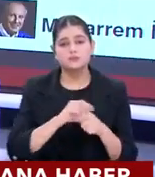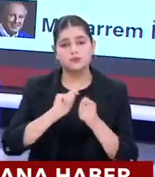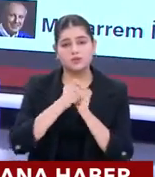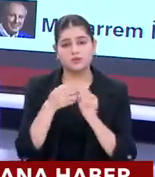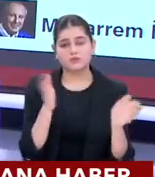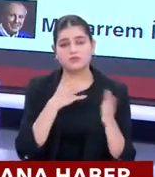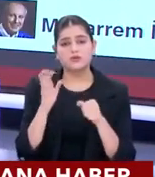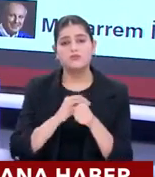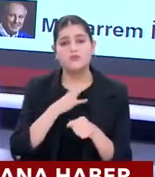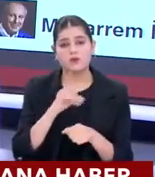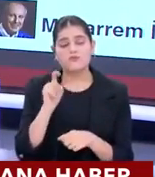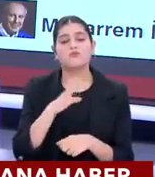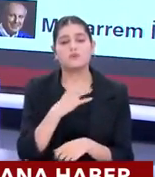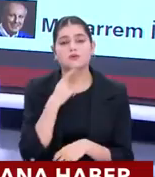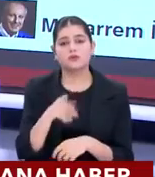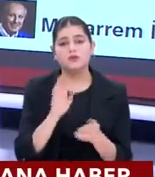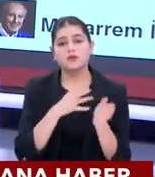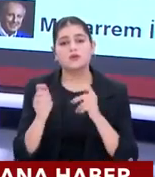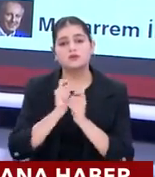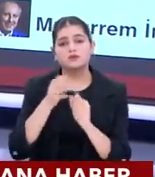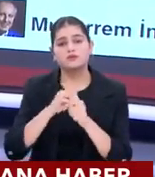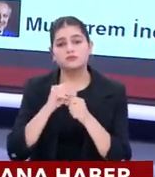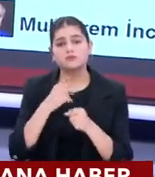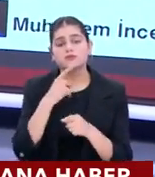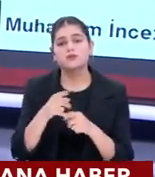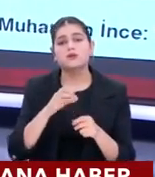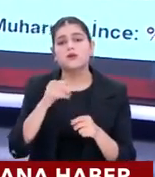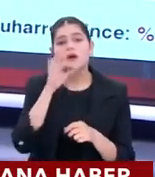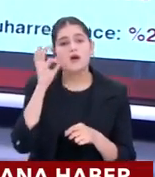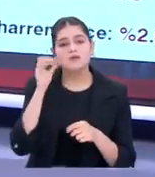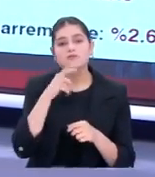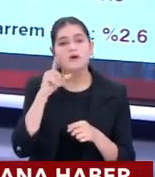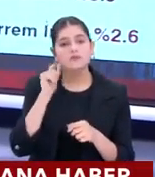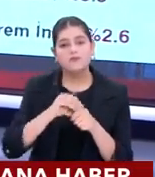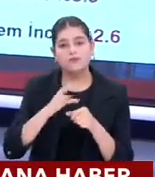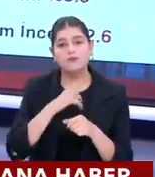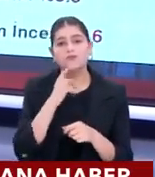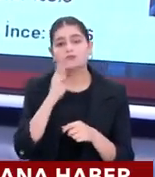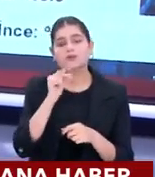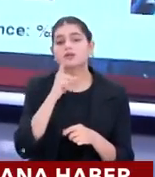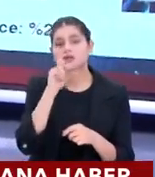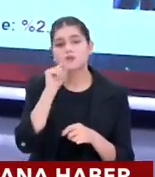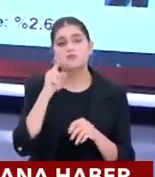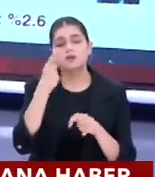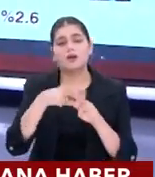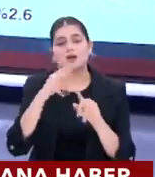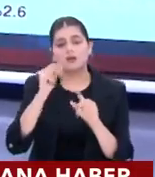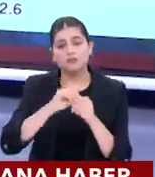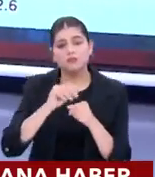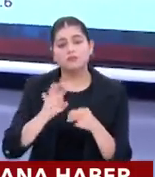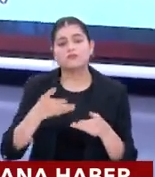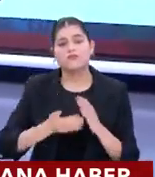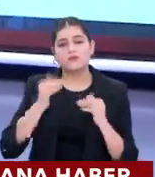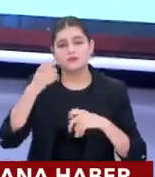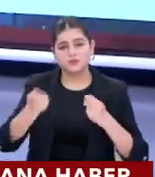değişim rüzgarı var mı? Var. Değişim rüzgarında aktörleri var mı? Var. O aktörlerden biri Ekrem İmamoğlu idi. Çok da